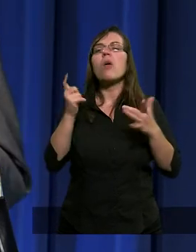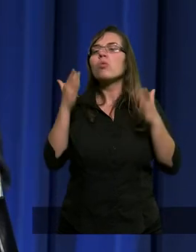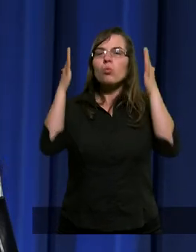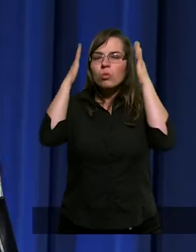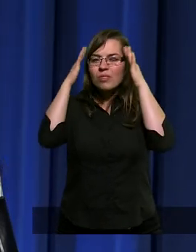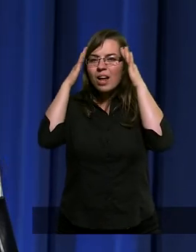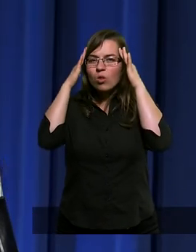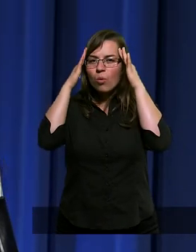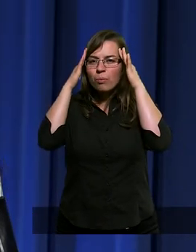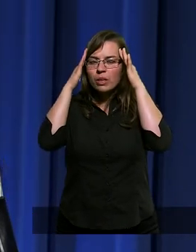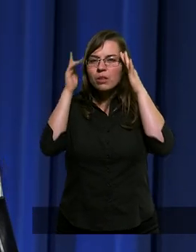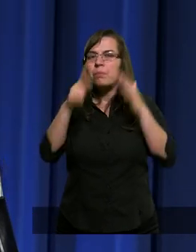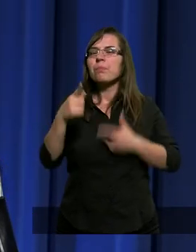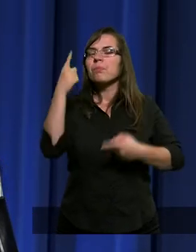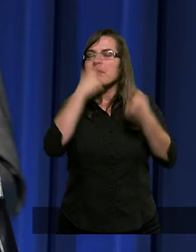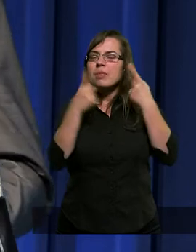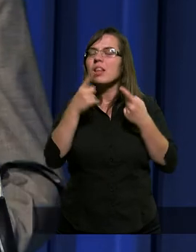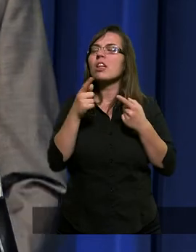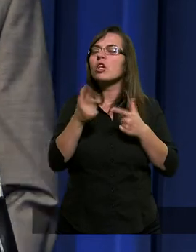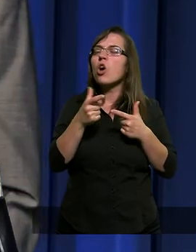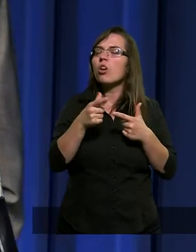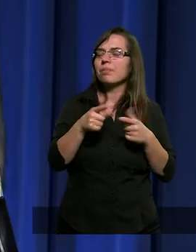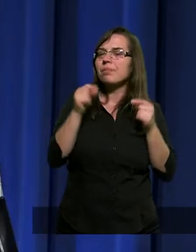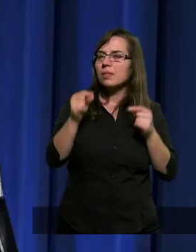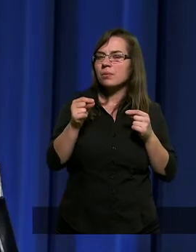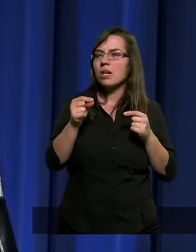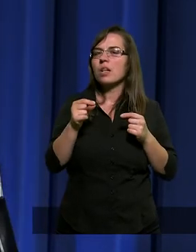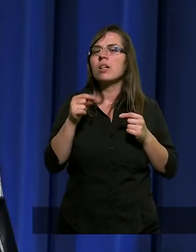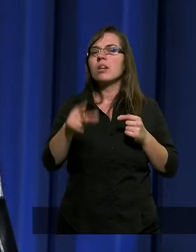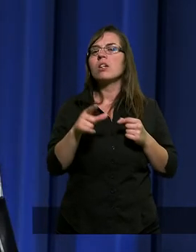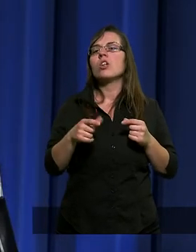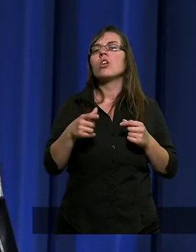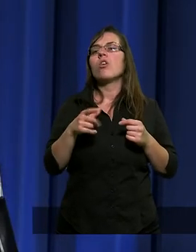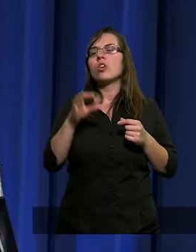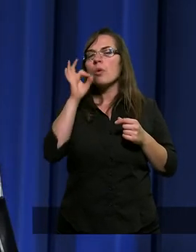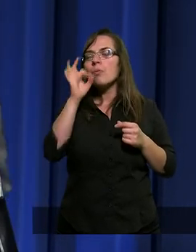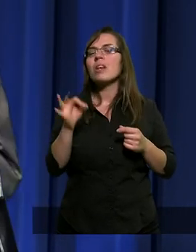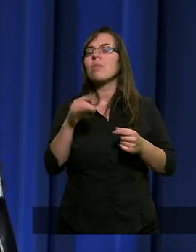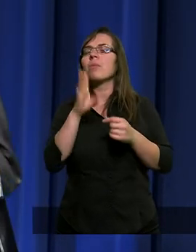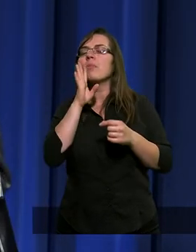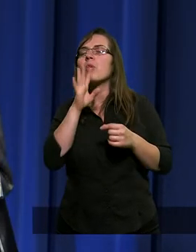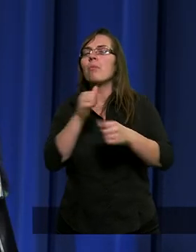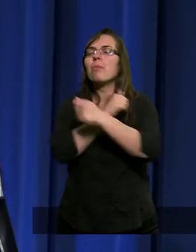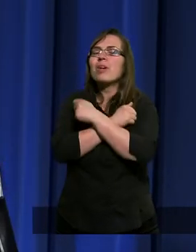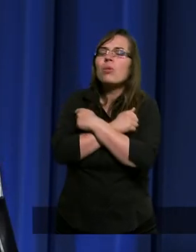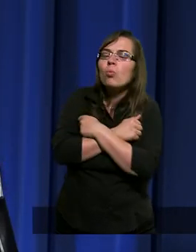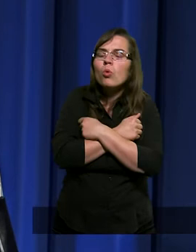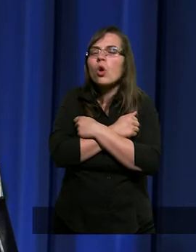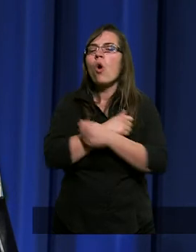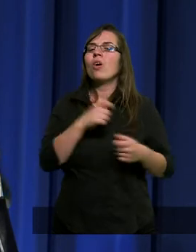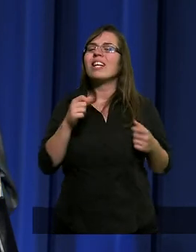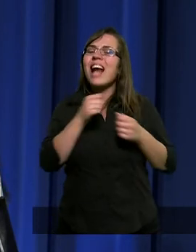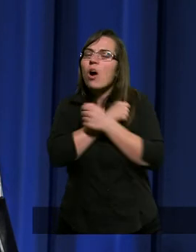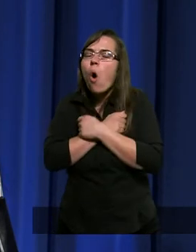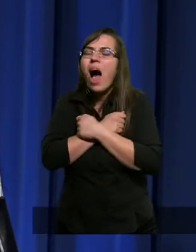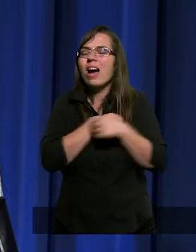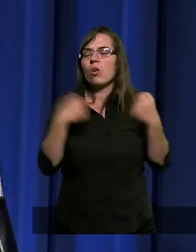uświadomił, gdy to zostało mu pokazane, czytamy, że to miłujące, kochające